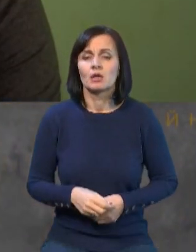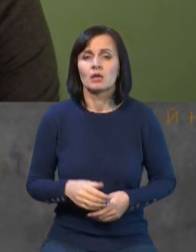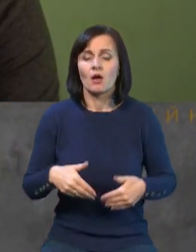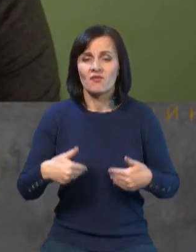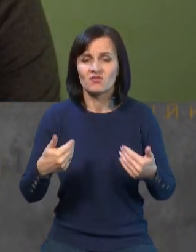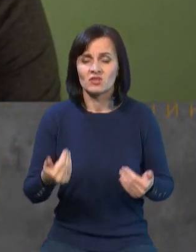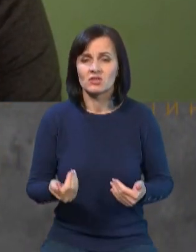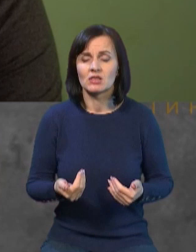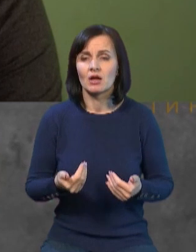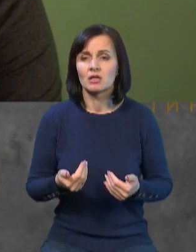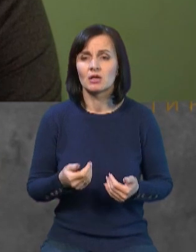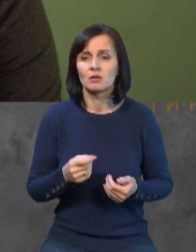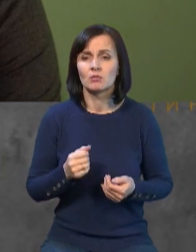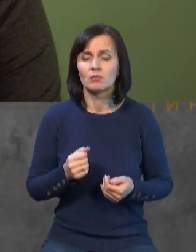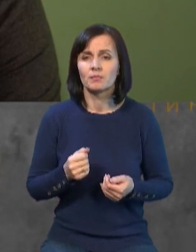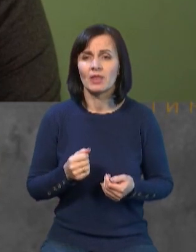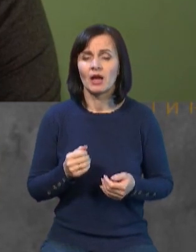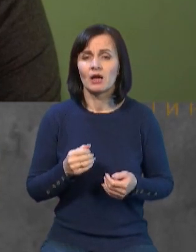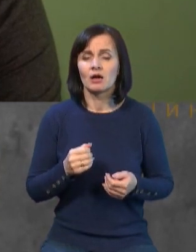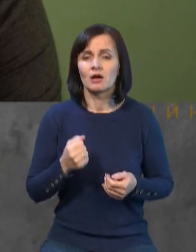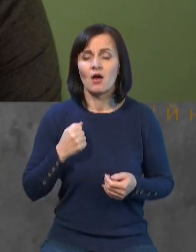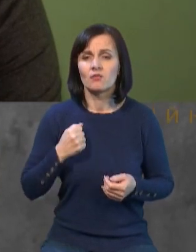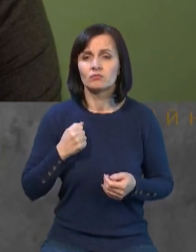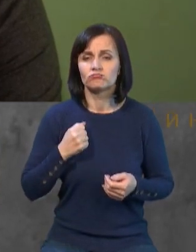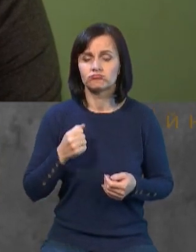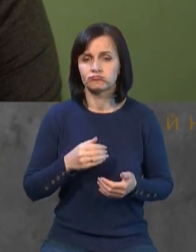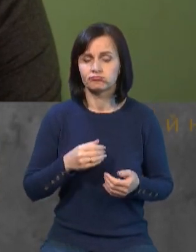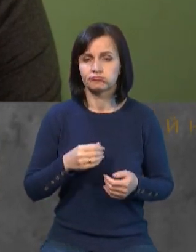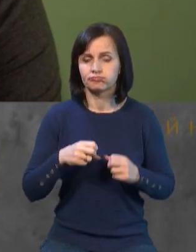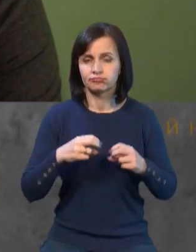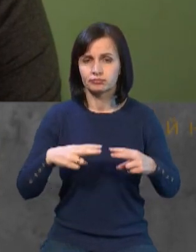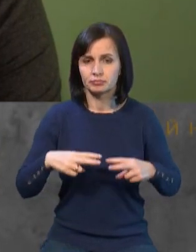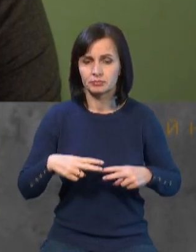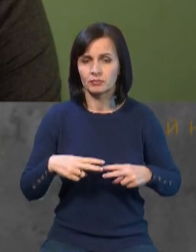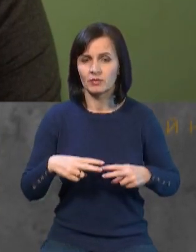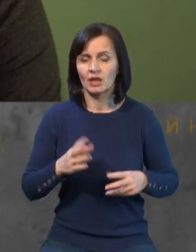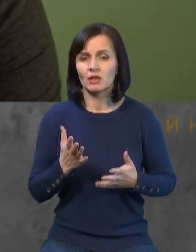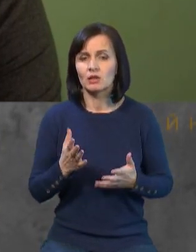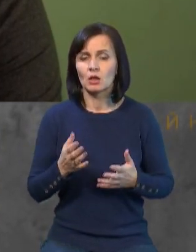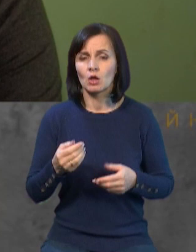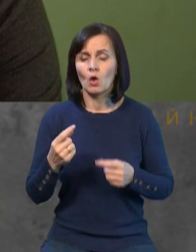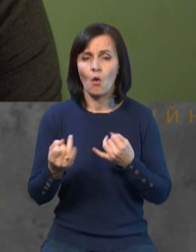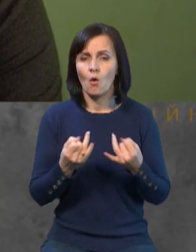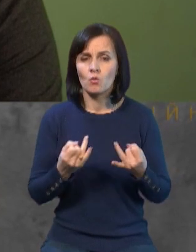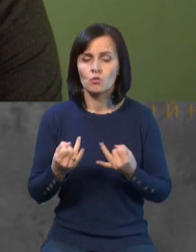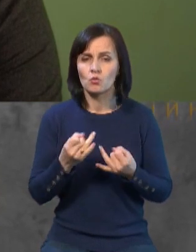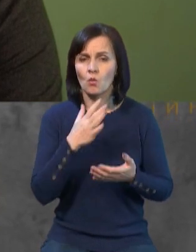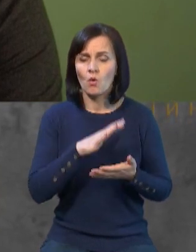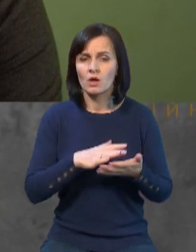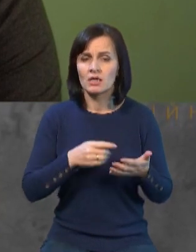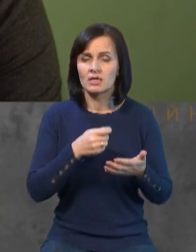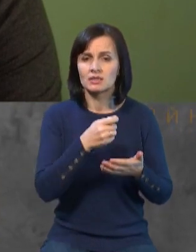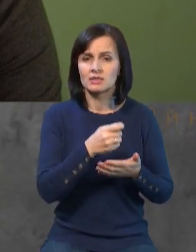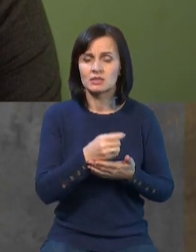Доброго ранку. Дякую за запрошення. Пане Олеже, прокоментуйте, будь ласка, заяву канцлера Німеччини. Для чого Шольц висунув